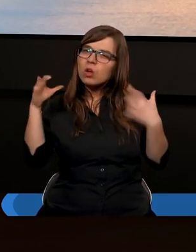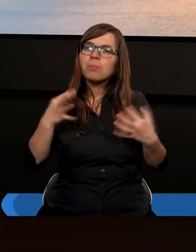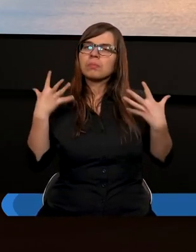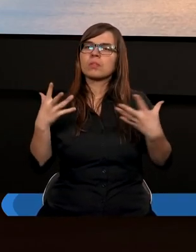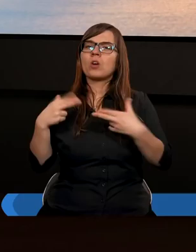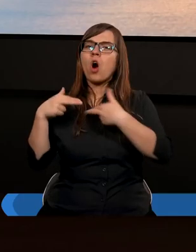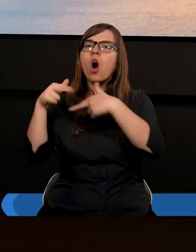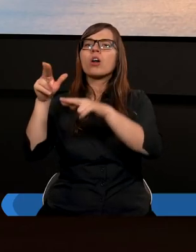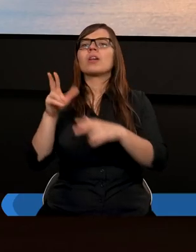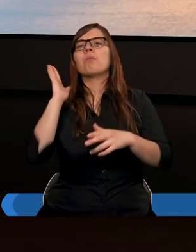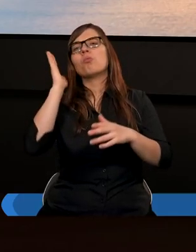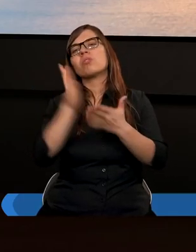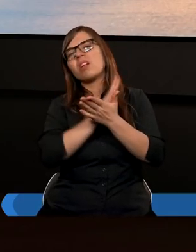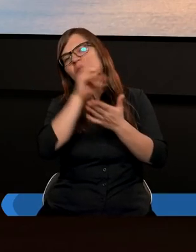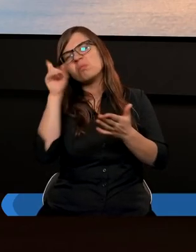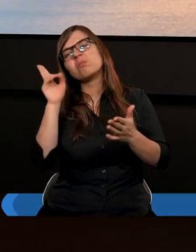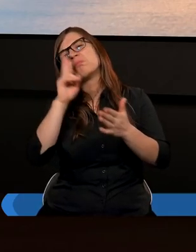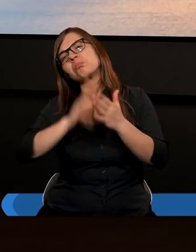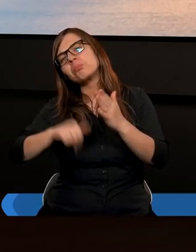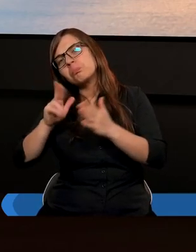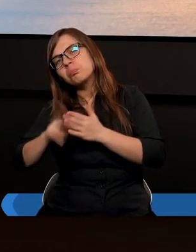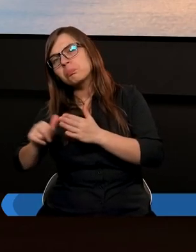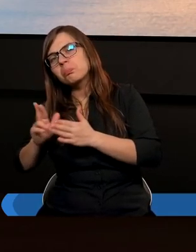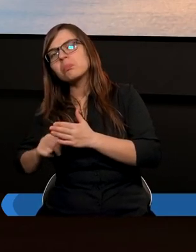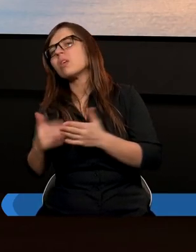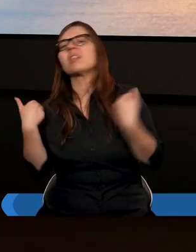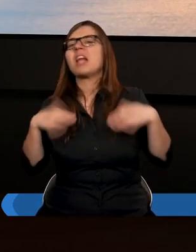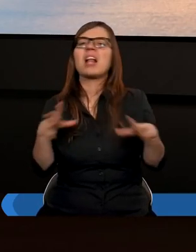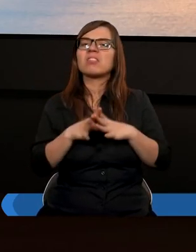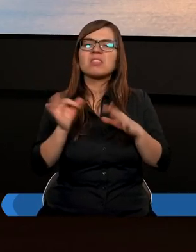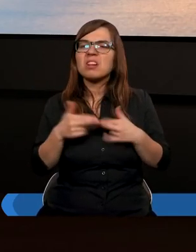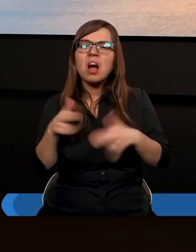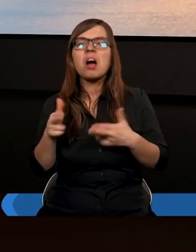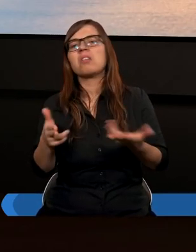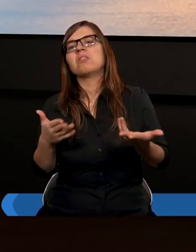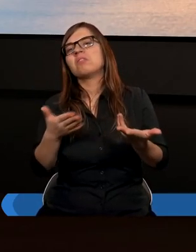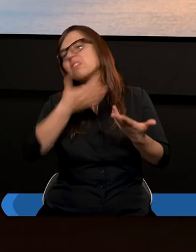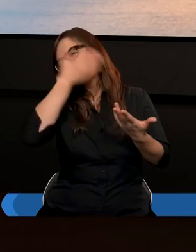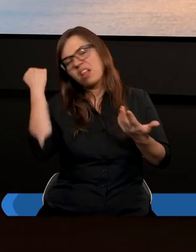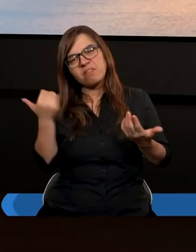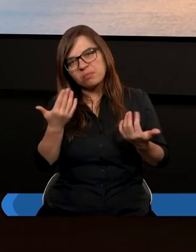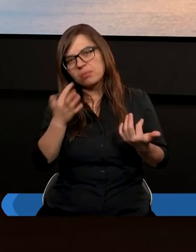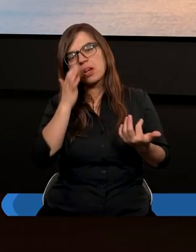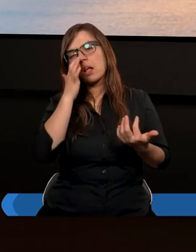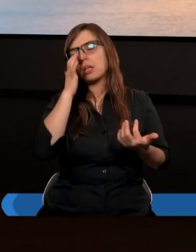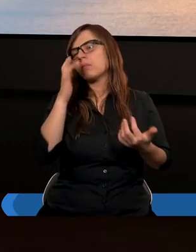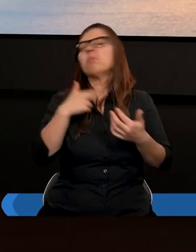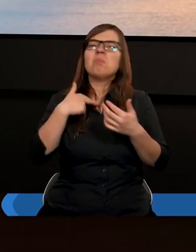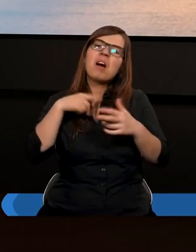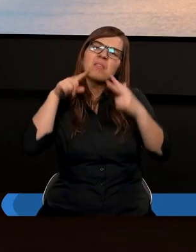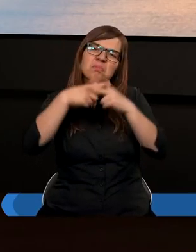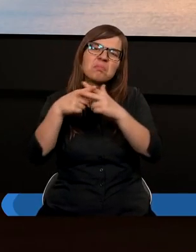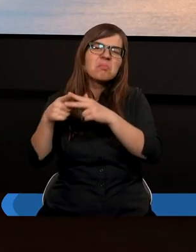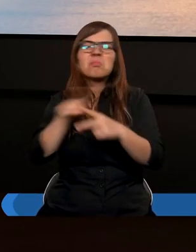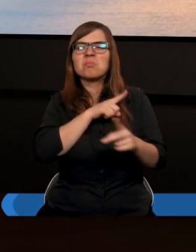Niektórzy później rezygnują z jakichś powodów, nie oddają dziesięciny. Nie wiemy ile, nie wchodzimy w to,